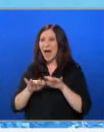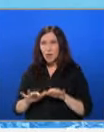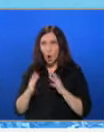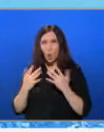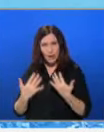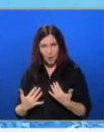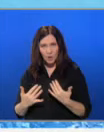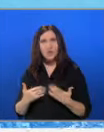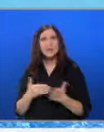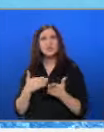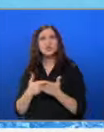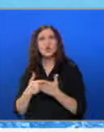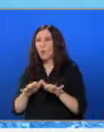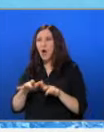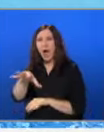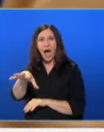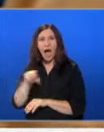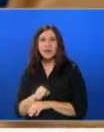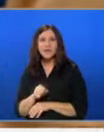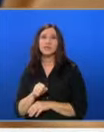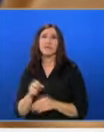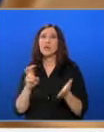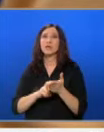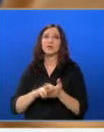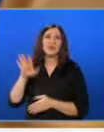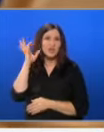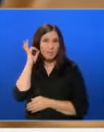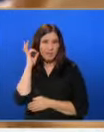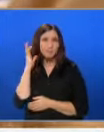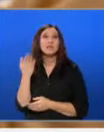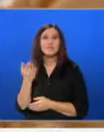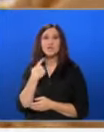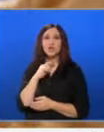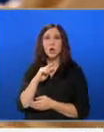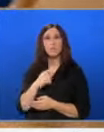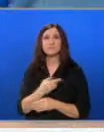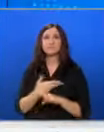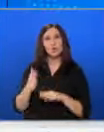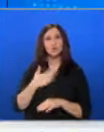банкират от ваше име и във ваше щърп. Жертви обаче все още има.